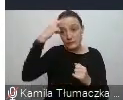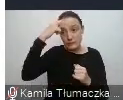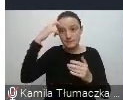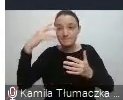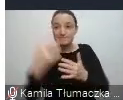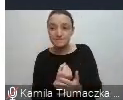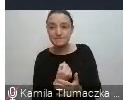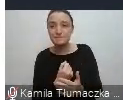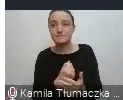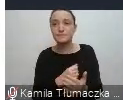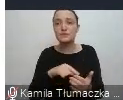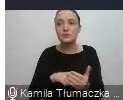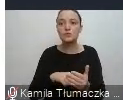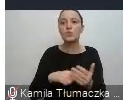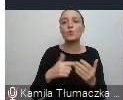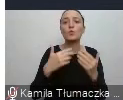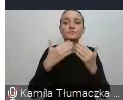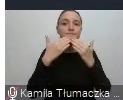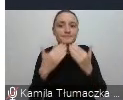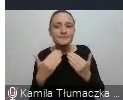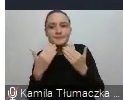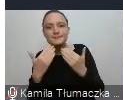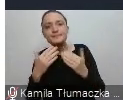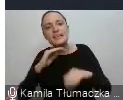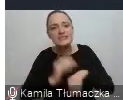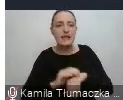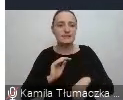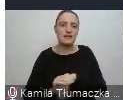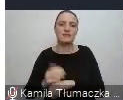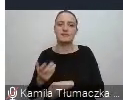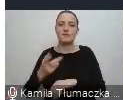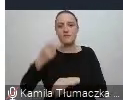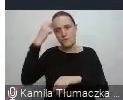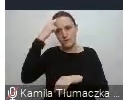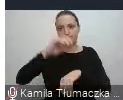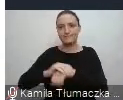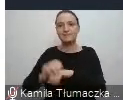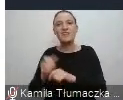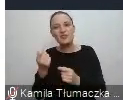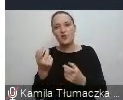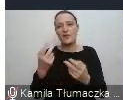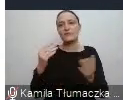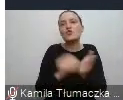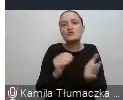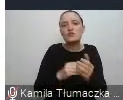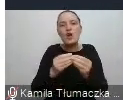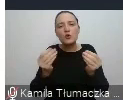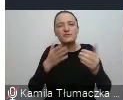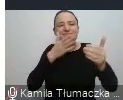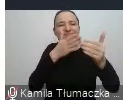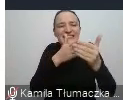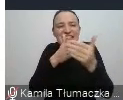i takie ciągłe zgadzanie się na funkcjonowanie między nimi po prostu ograniczają nasze doświadczenie i rozwój.